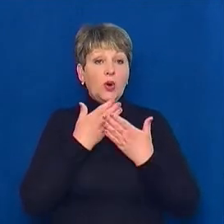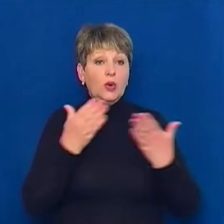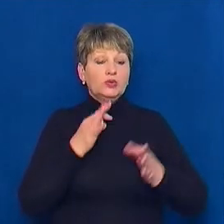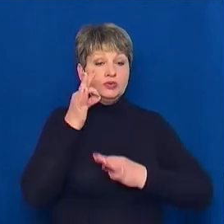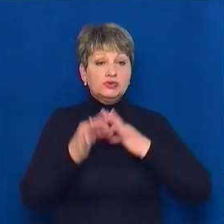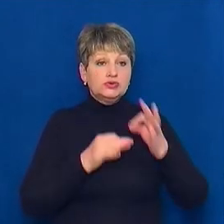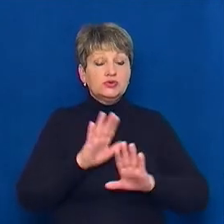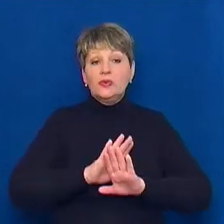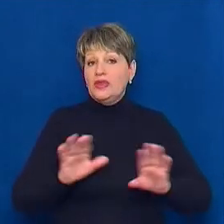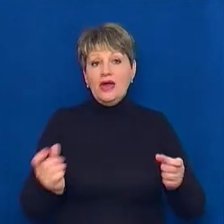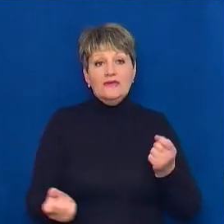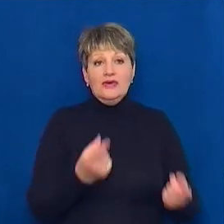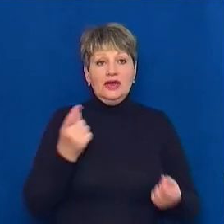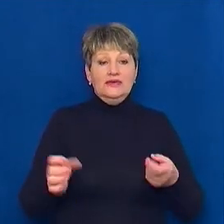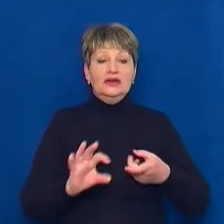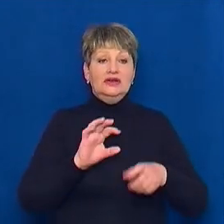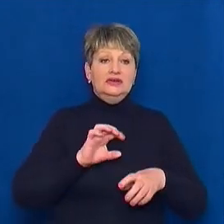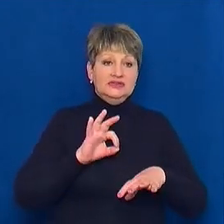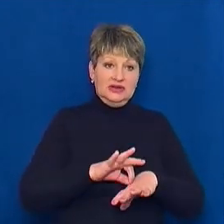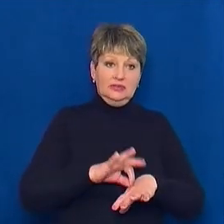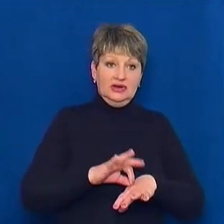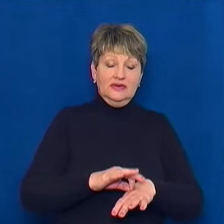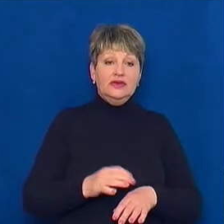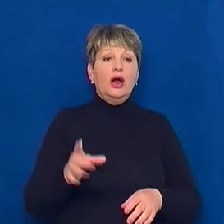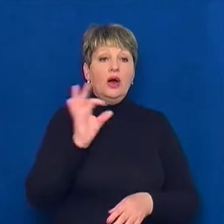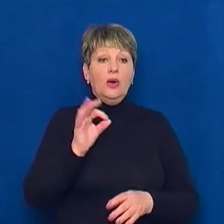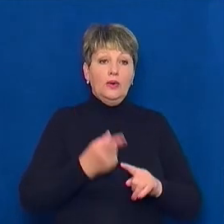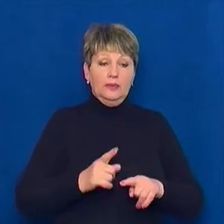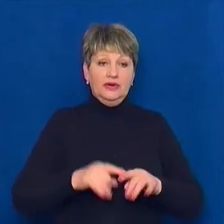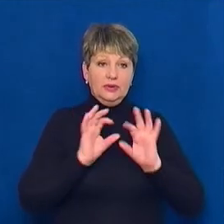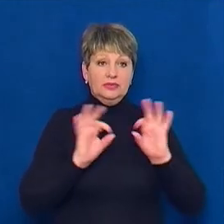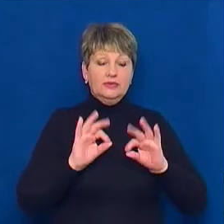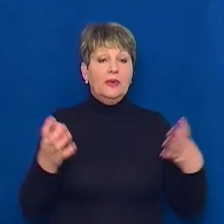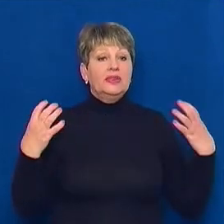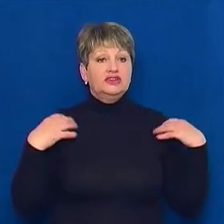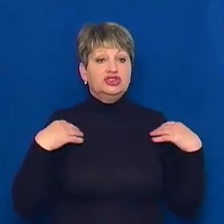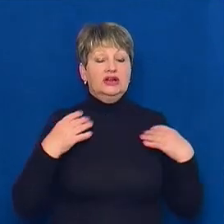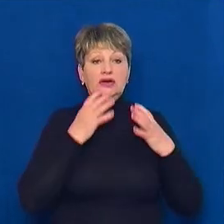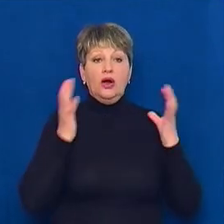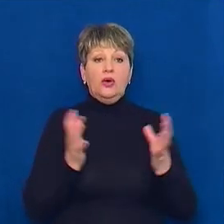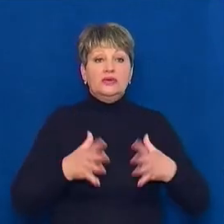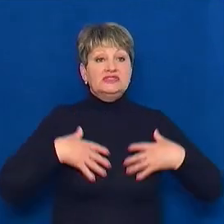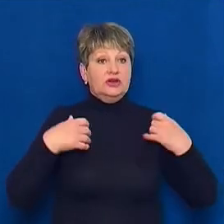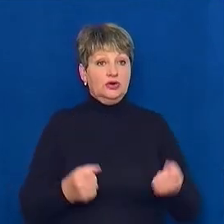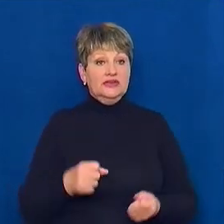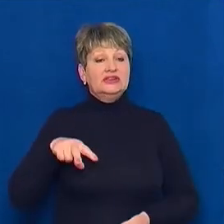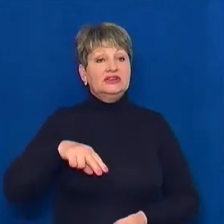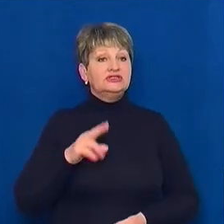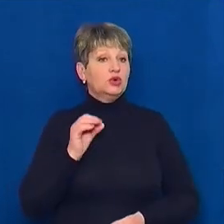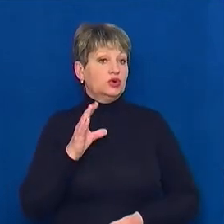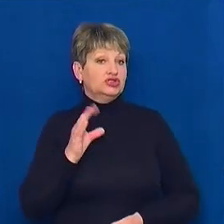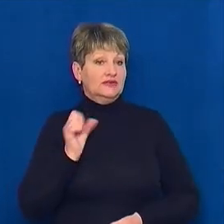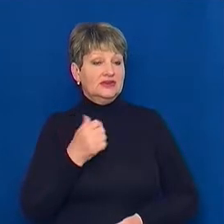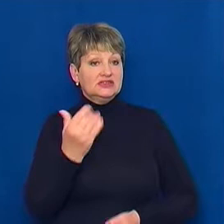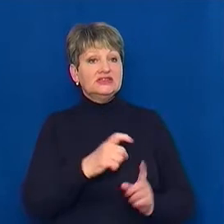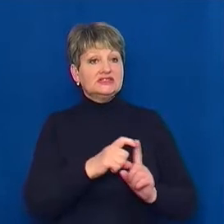виявили жодного випадку коронавірусу. Про це Суспільному розповіла начальниця обласного управління охорони здоров'я Лариса Кошова. З її слів, на